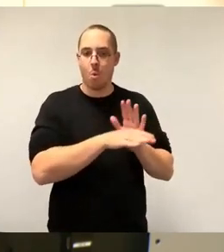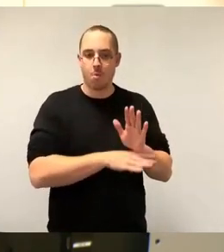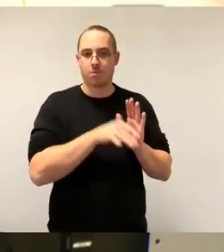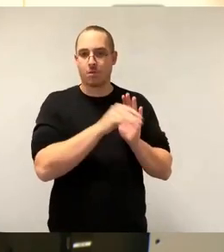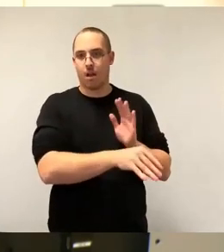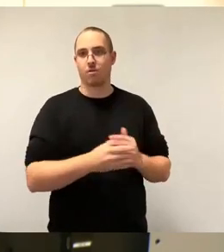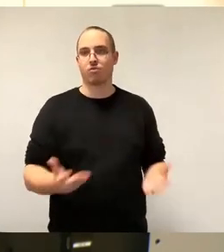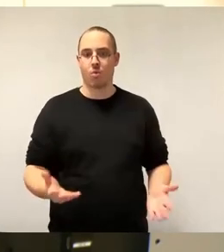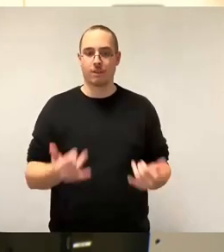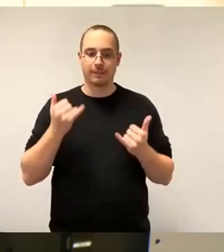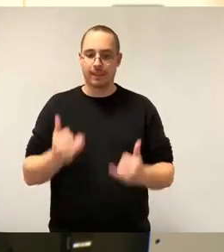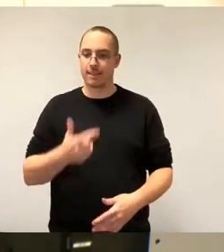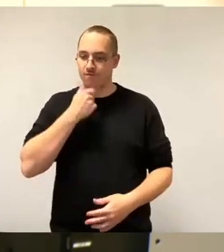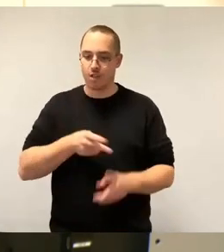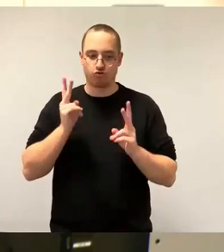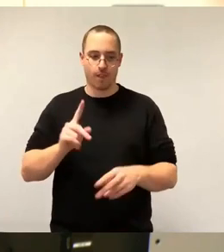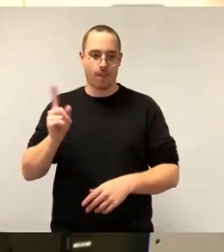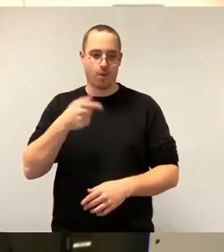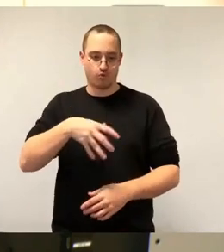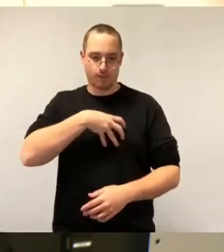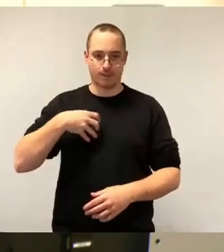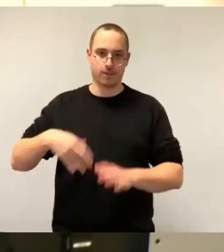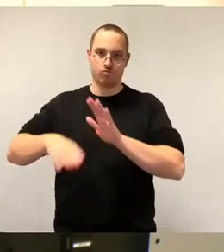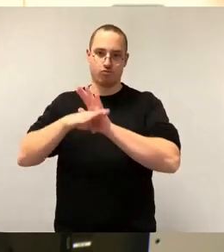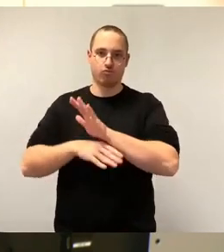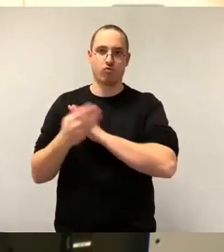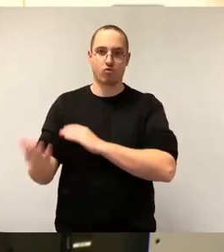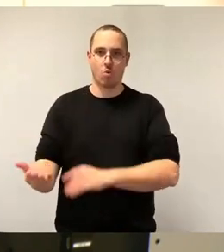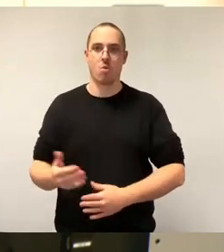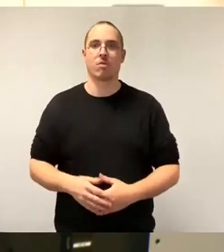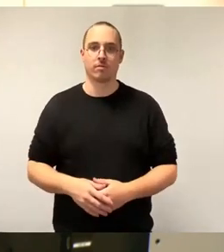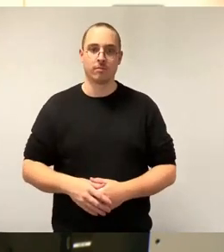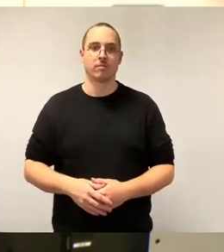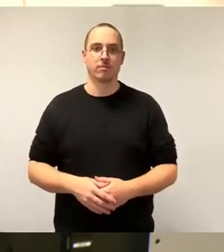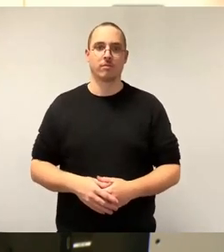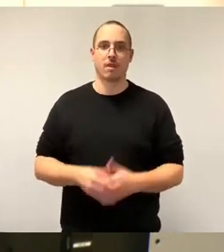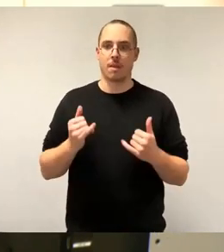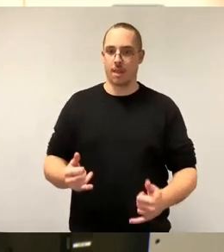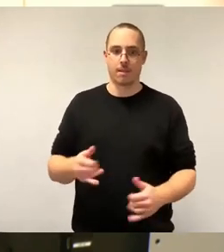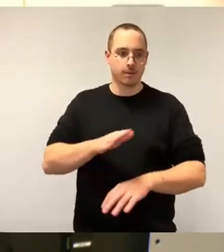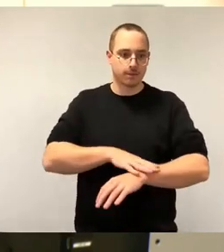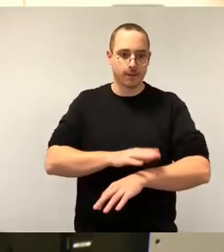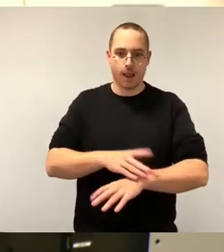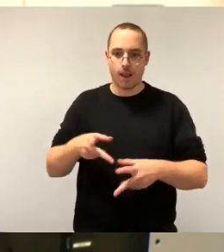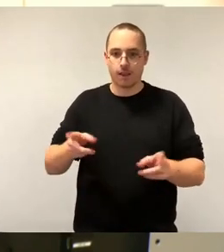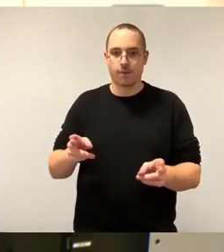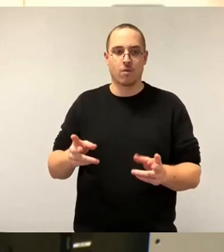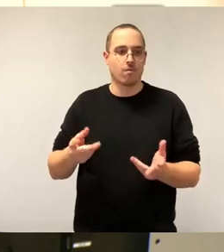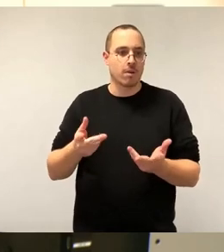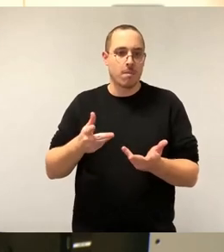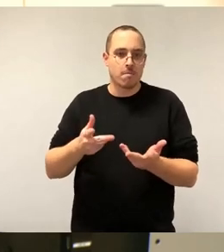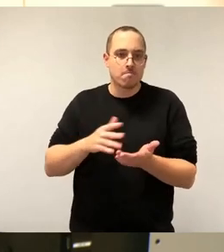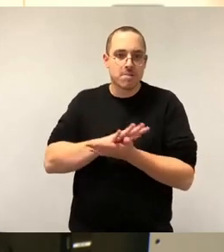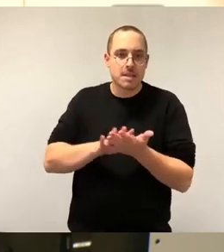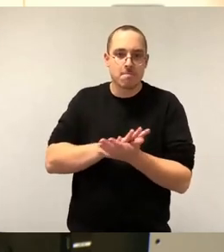vorschlägt. Und wir halten das für richtig in einer Zeit, wo eben nichts mehr gebaut wird, dass wir dann sagen, wir unterstützen das. Und wir gehen natürlich jetzt hier